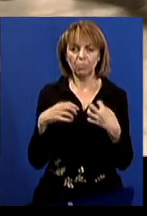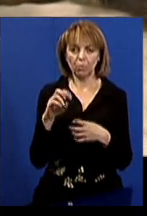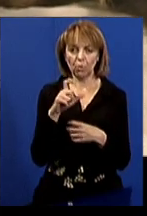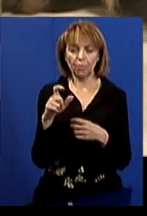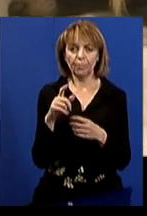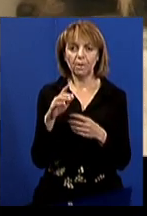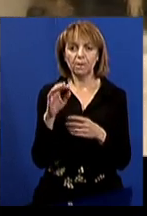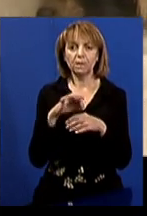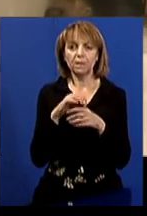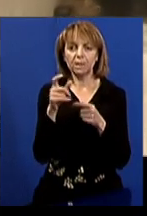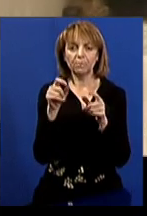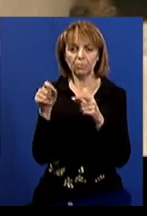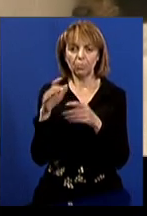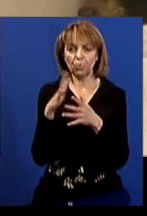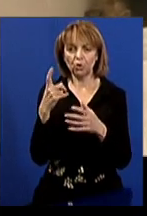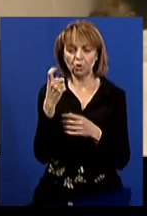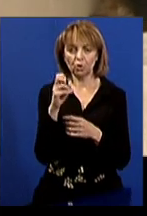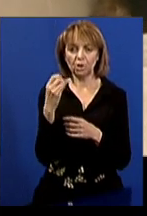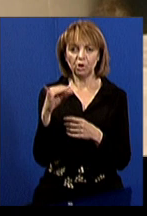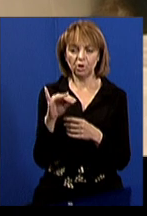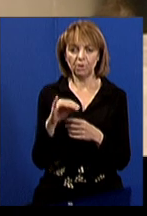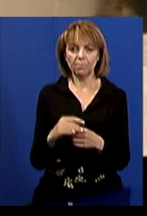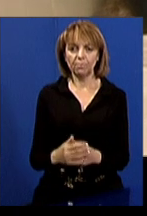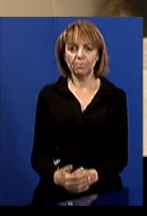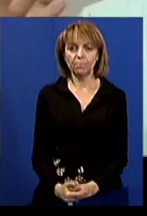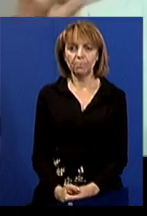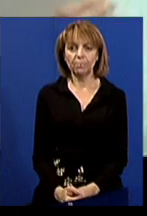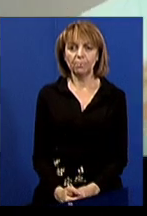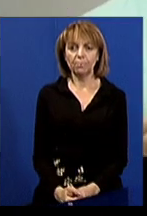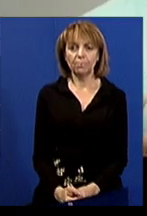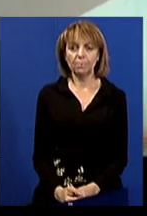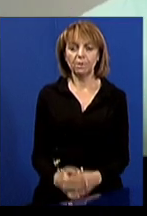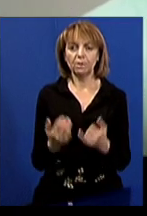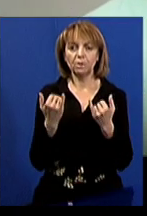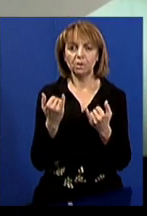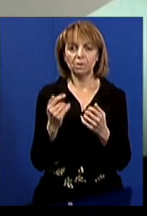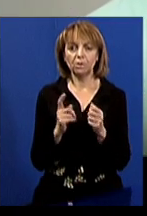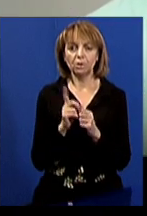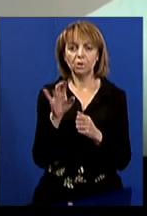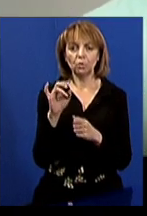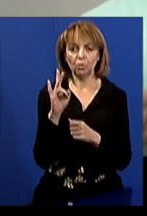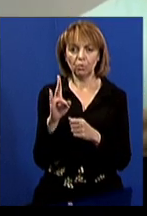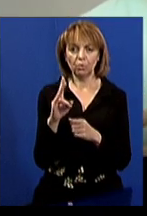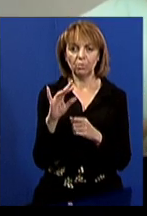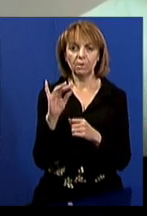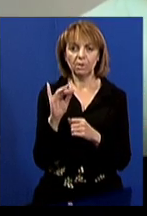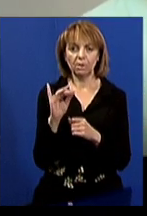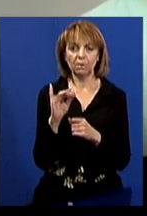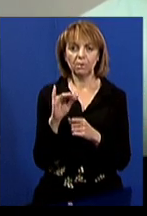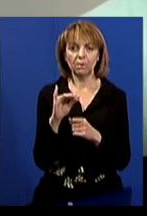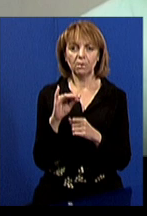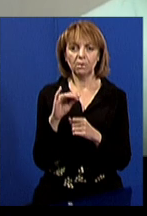тварини зняли й більше сотні кліщів, каже ветлікар Олександр Майковський. «Зараз почався сезон, і вони